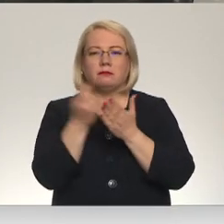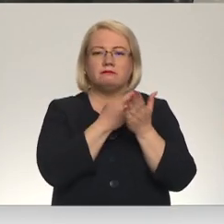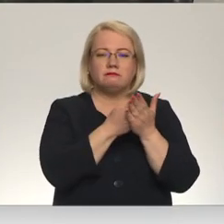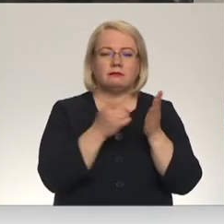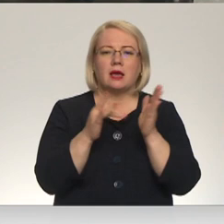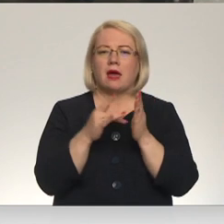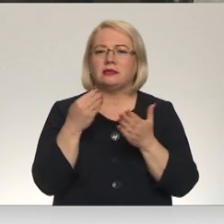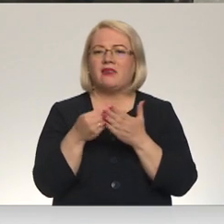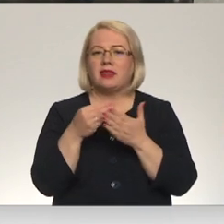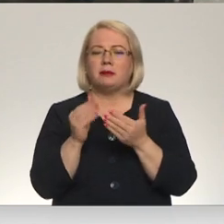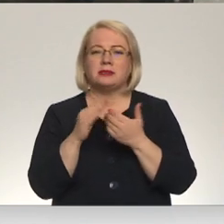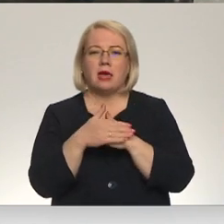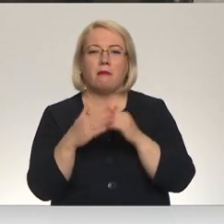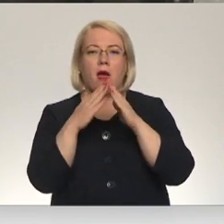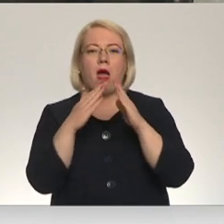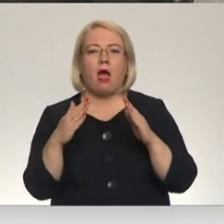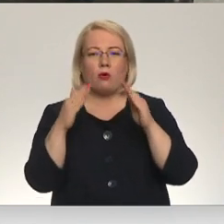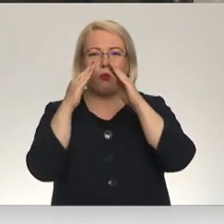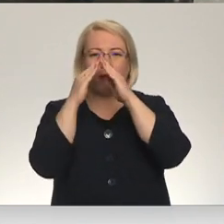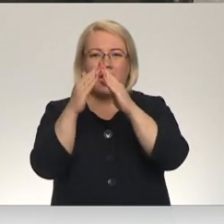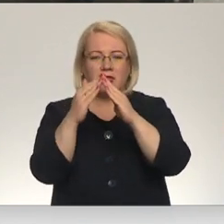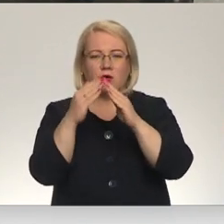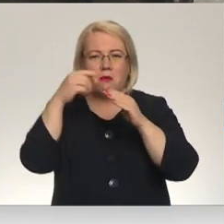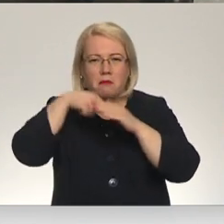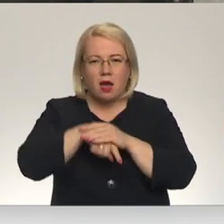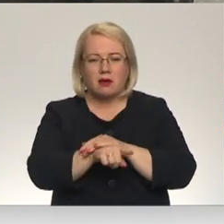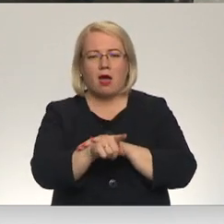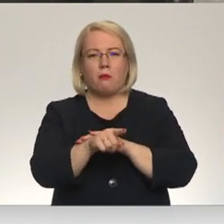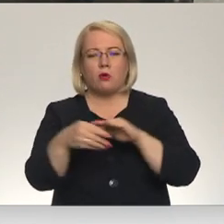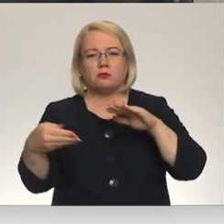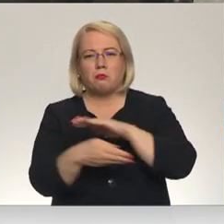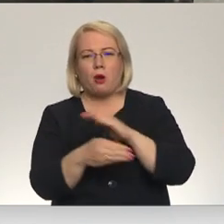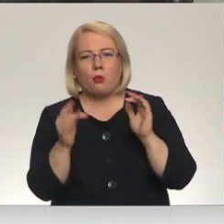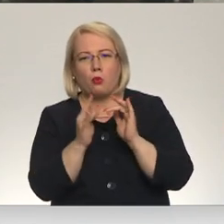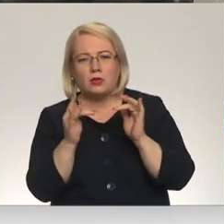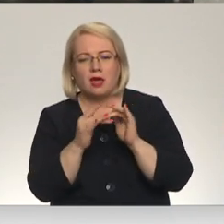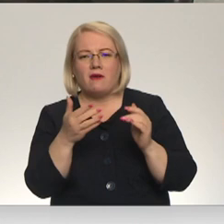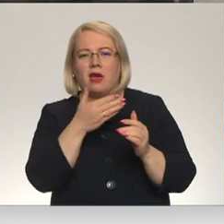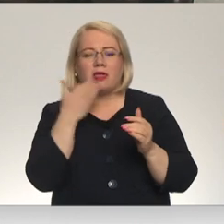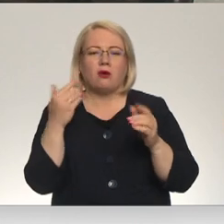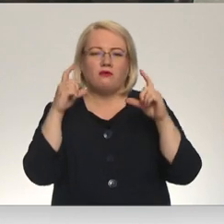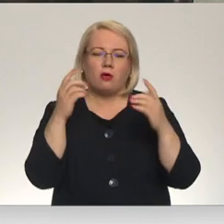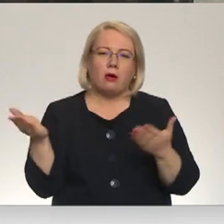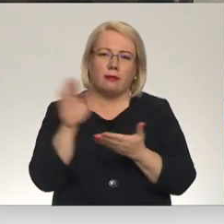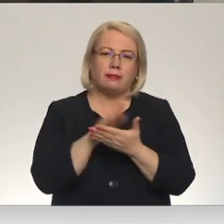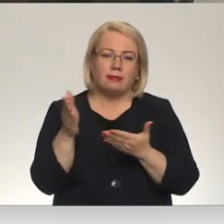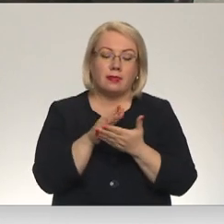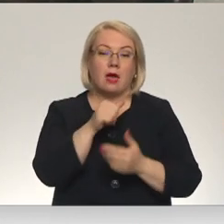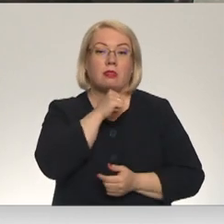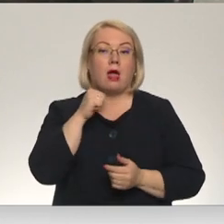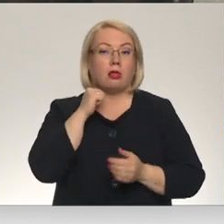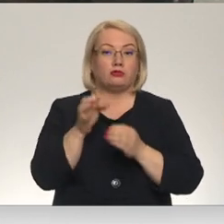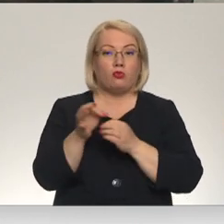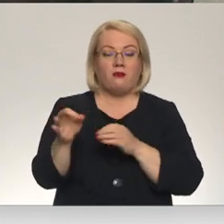svērtības slēpjas ēku bēniņos, pagrebos, pagultējas vai vienkārši sen necilātos fotoalbumos, Talsu noveda